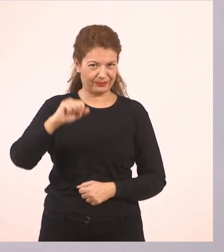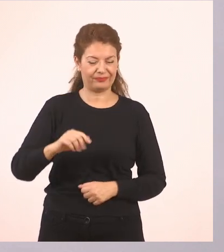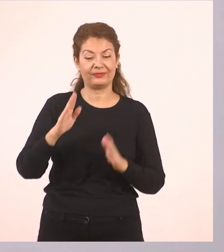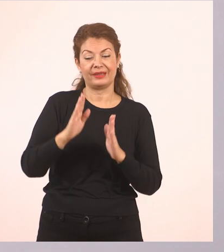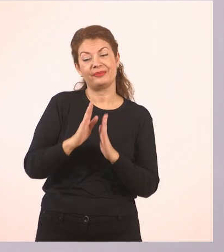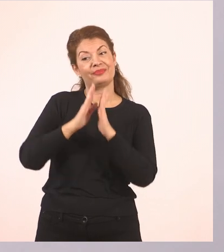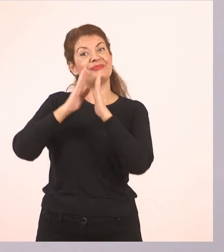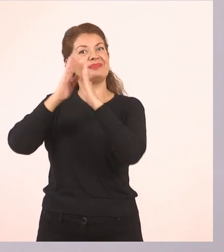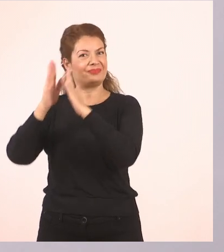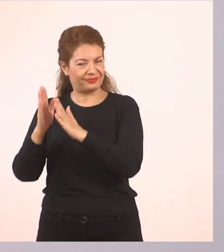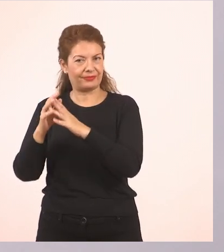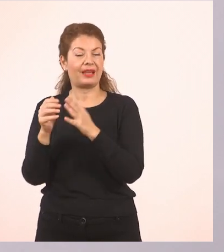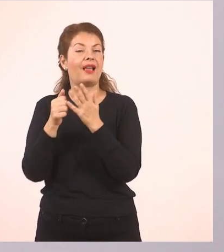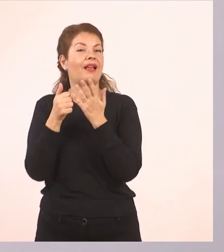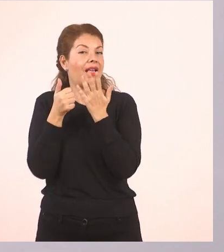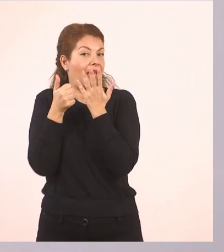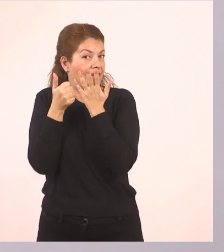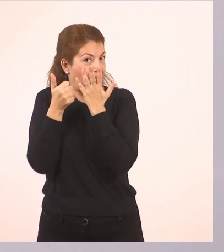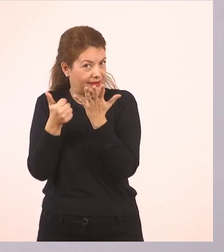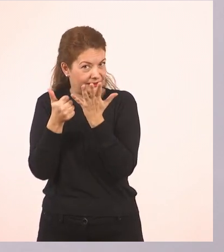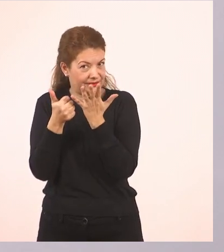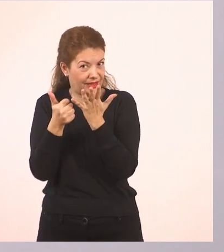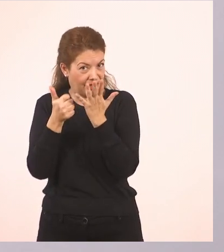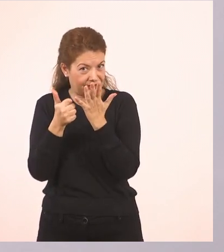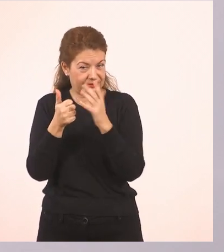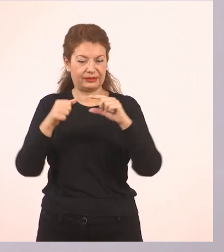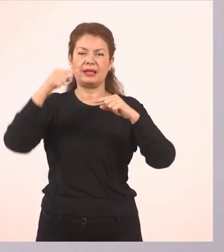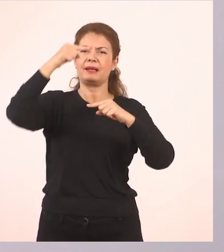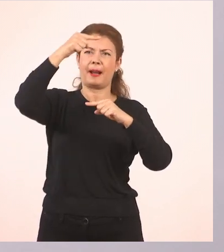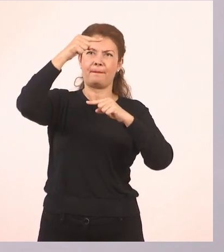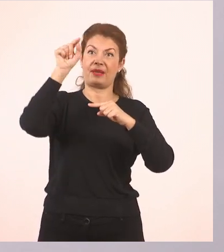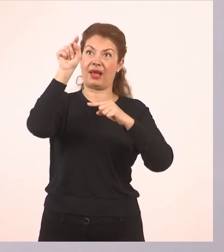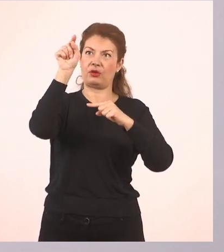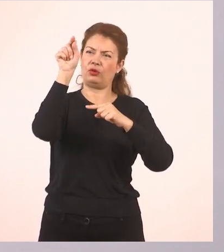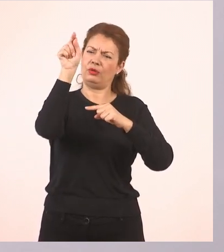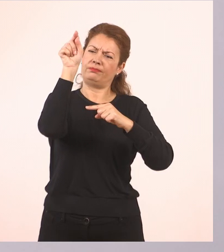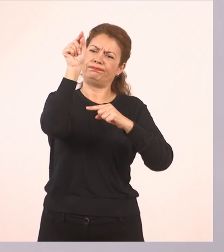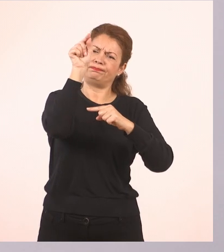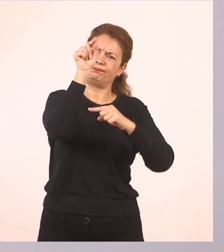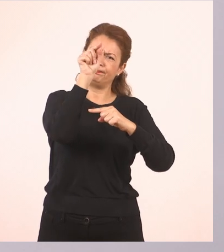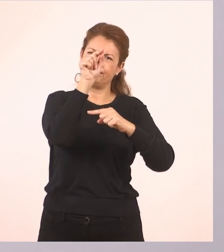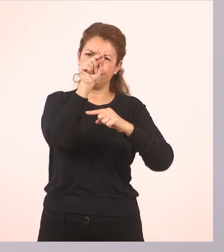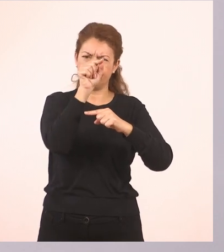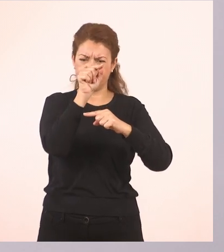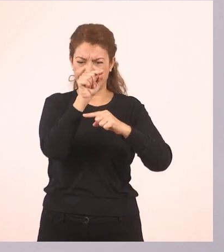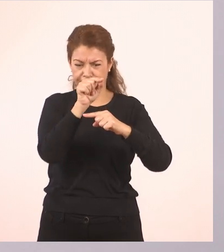στρογγυλούλι αριθμάκι. Ξεκινάω από το πάνω μέρος της γραμμής και με μία κίνηση θα το φέρω. Είναι σαν να κάνω ένα